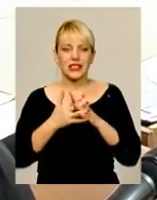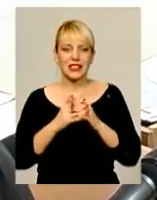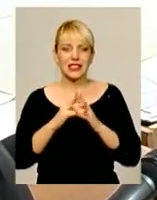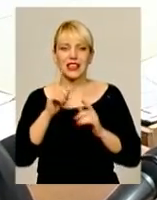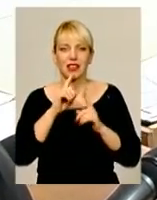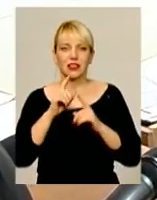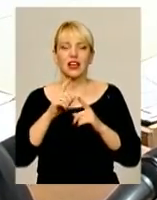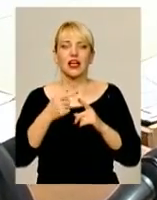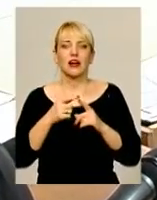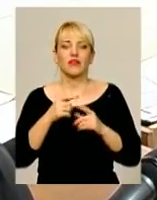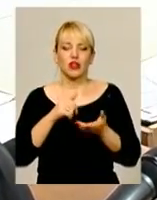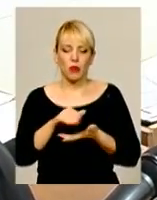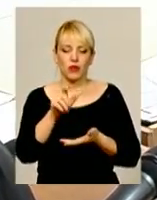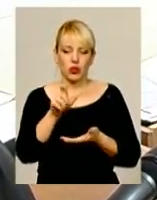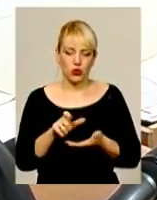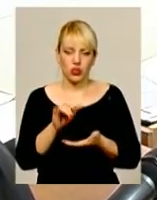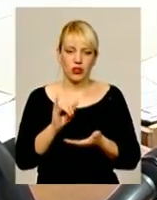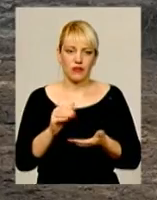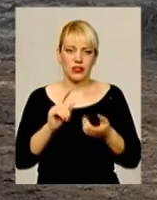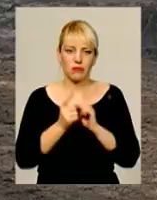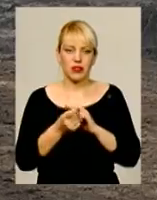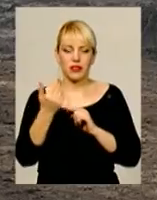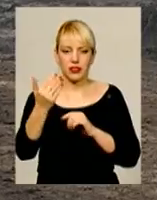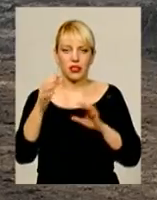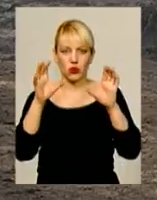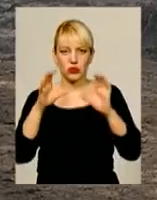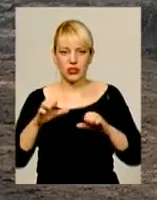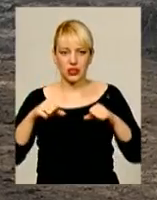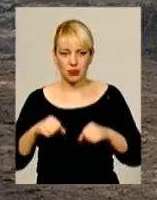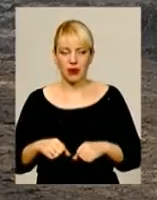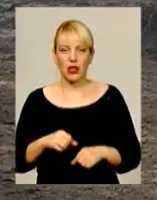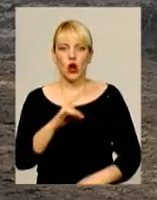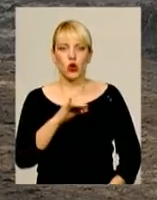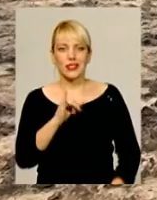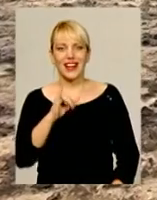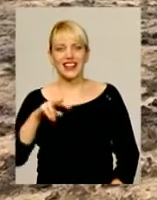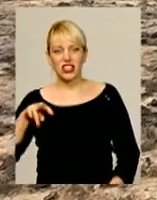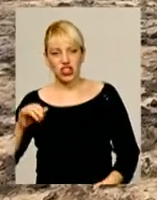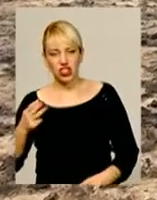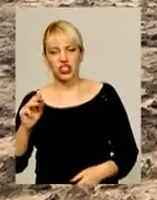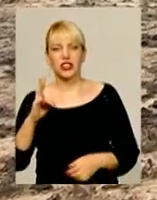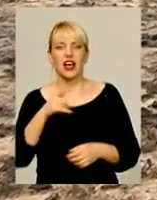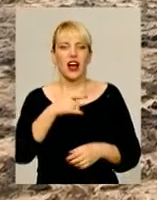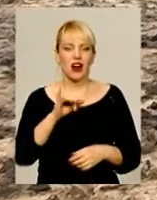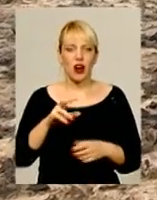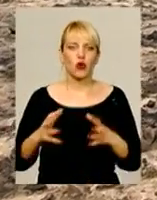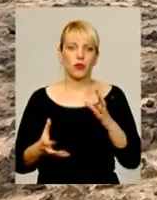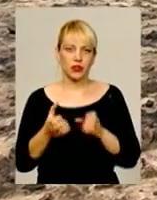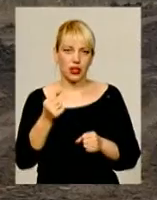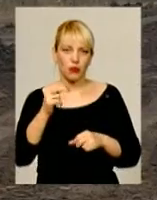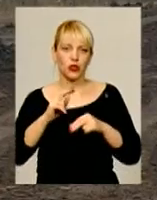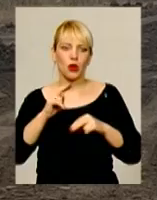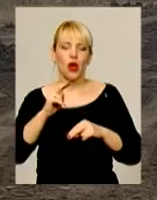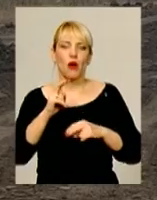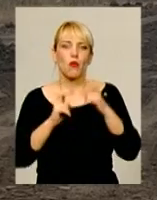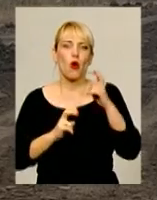людині в зміні її конституційних прав. Щоправда, і Руслан Ільчишин, і Віталій Гралюк підтримують промислове будівництво, бо